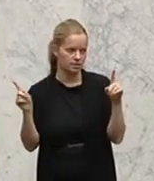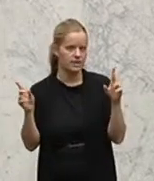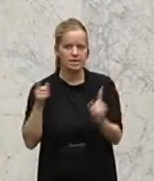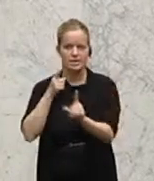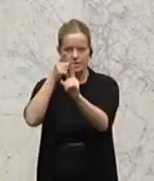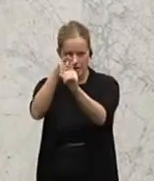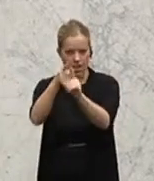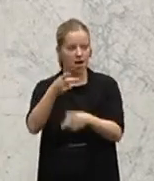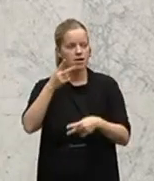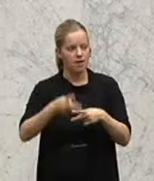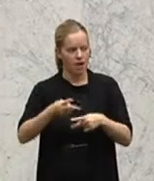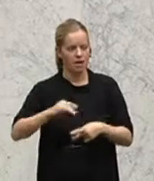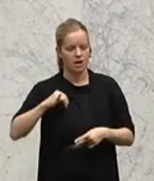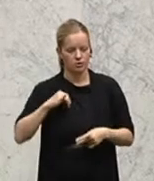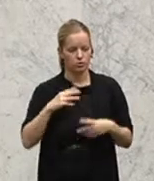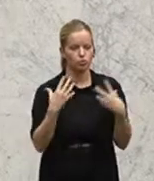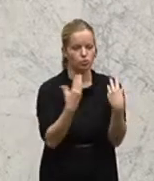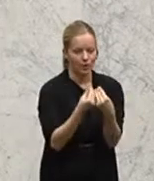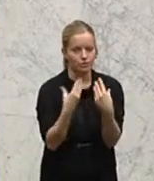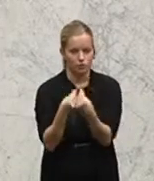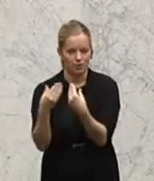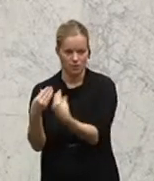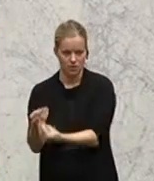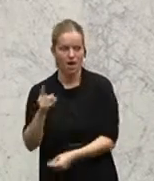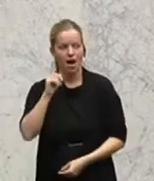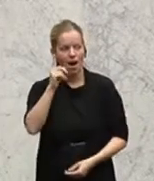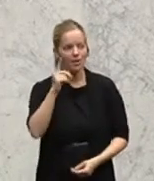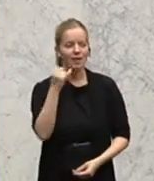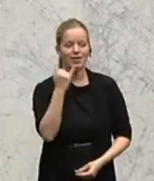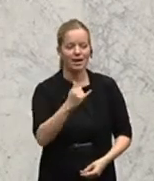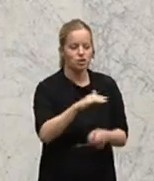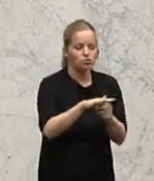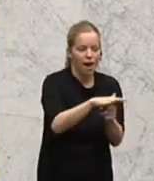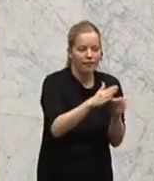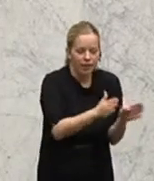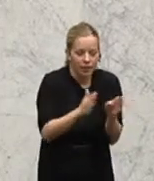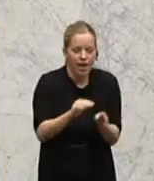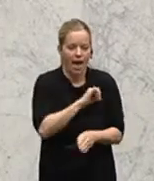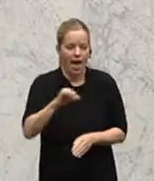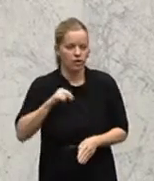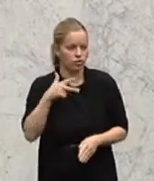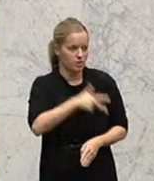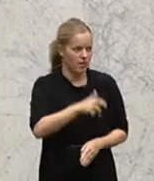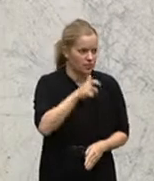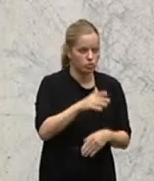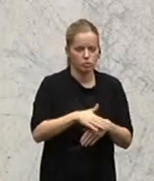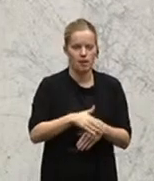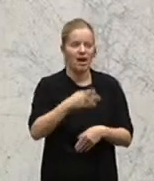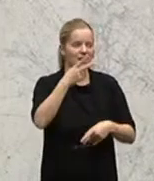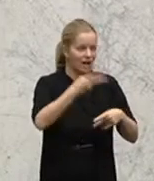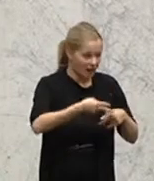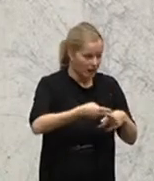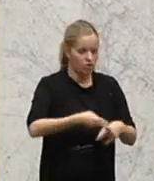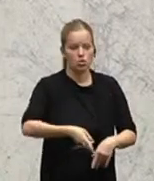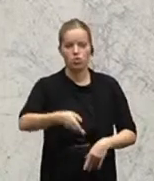Krankenkassen so, dass für jede Sparte eine eigene Sozialversicherung entsteht, eine für Krankenversicherung, Unfall